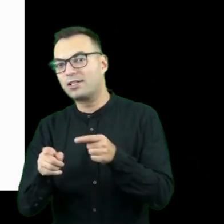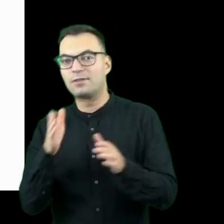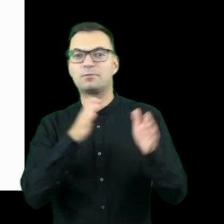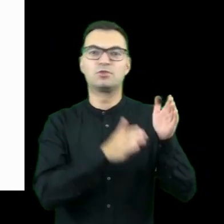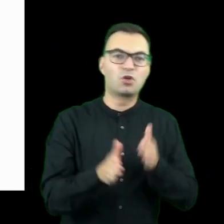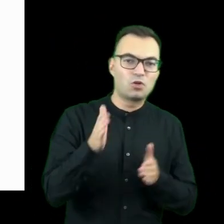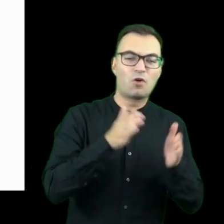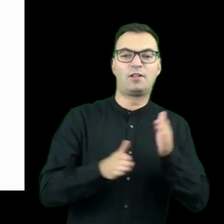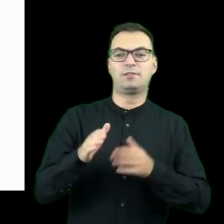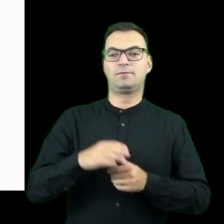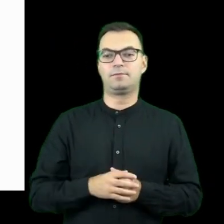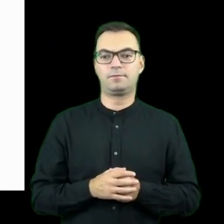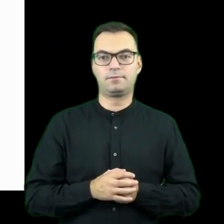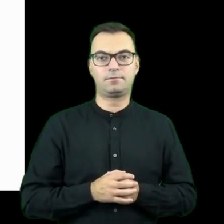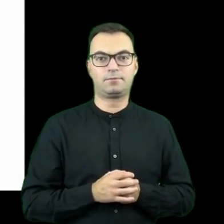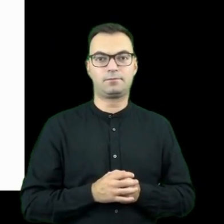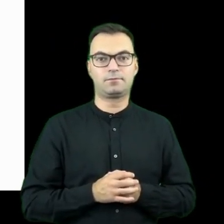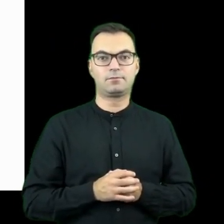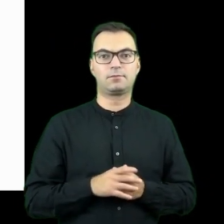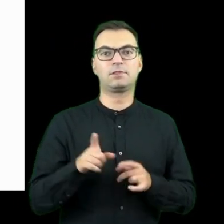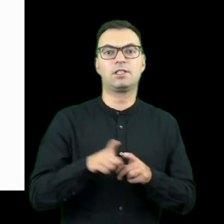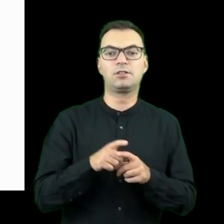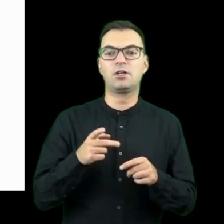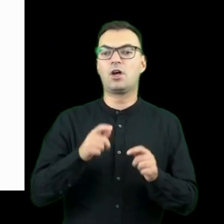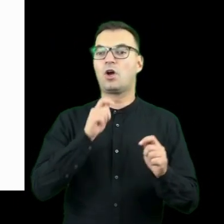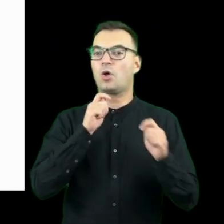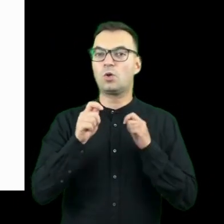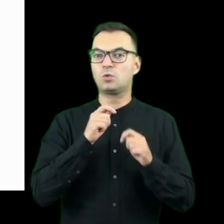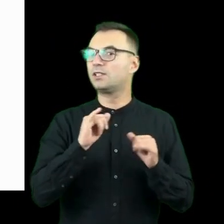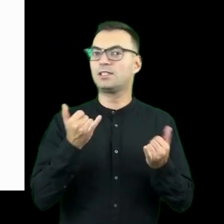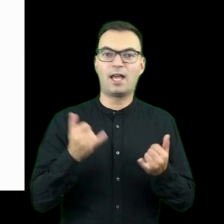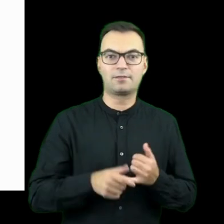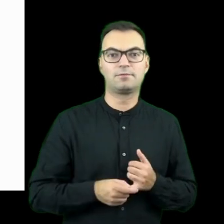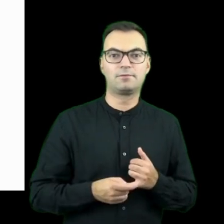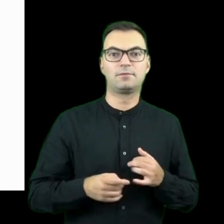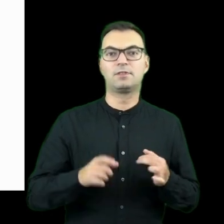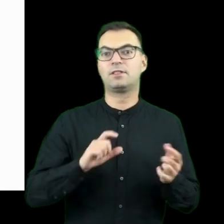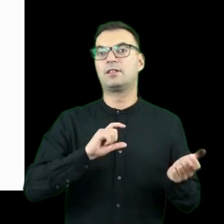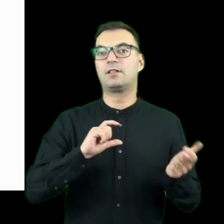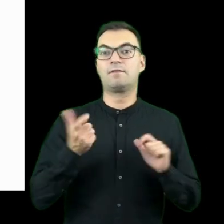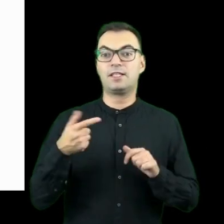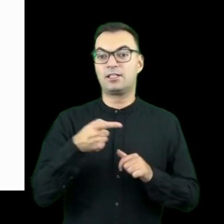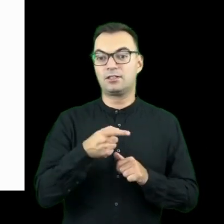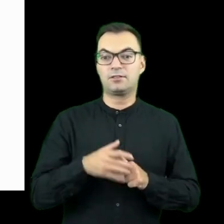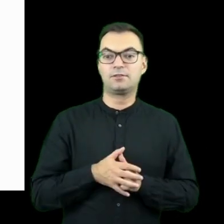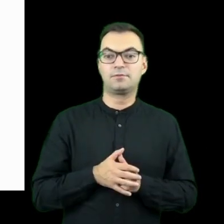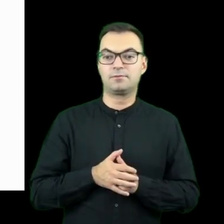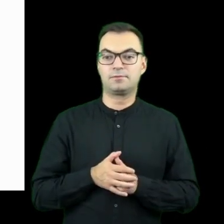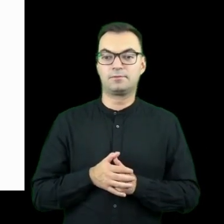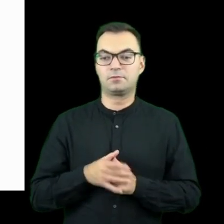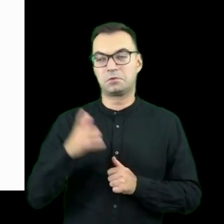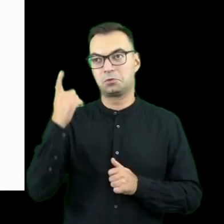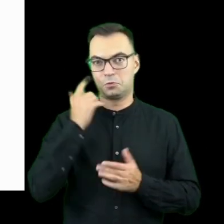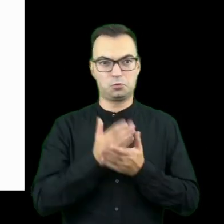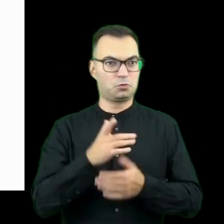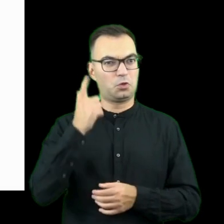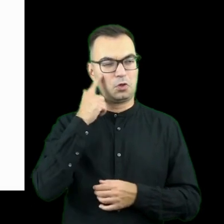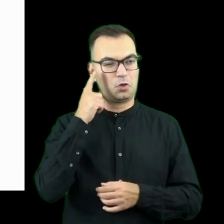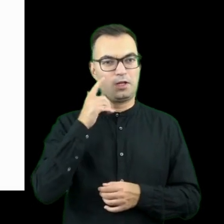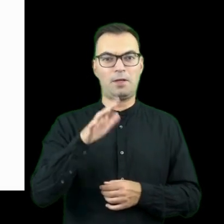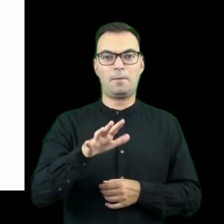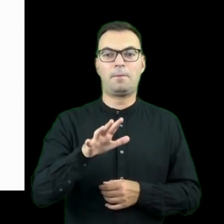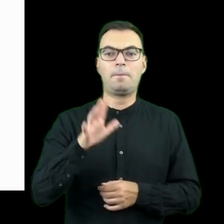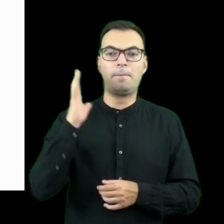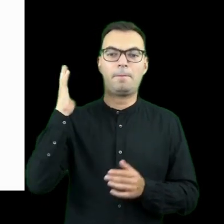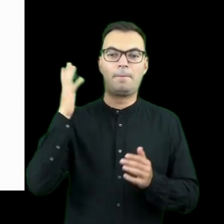organizacji oraz z dostępem do konsultacji po ich stronie. No i to wydarzenie w tym momencie odbywa się w około